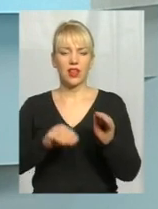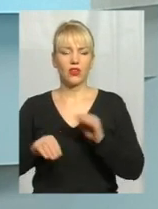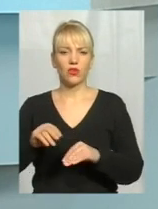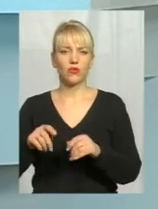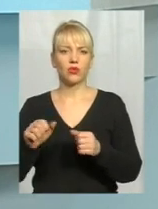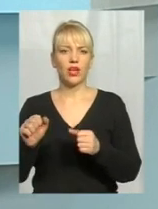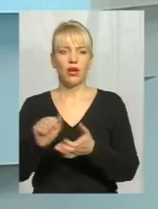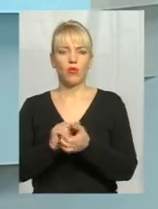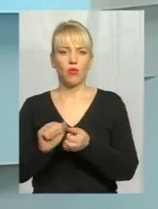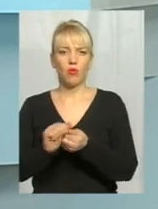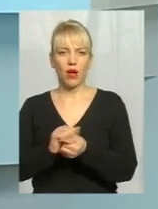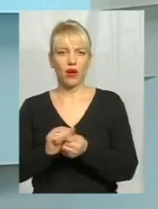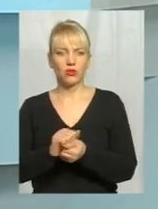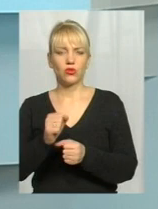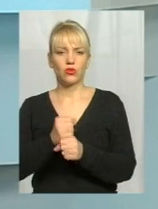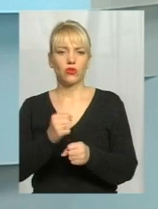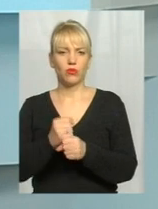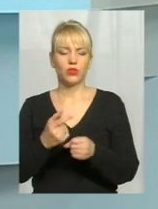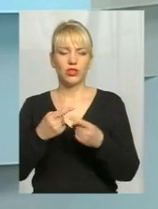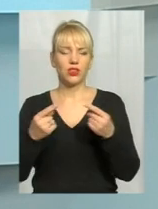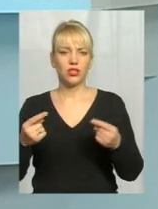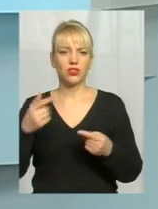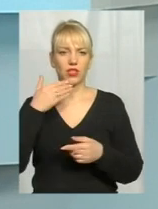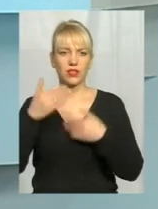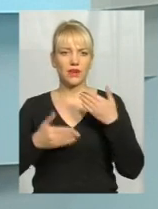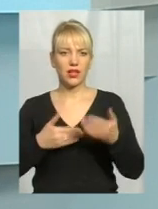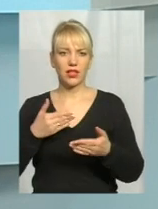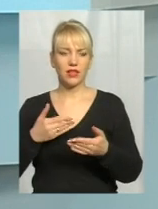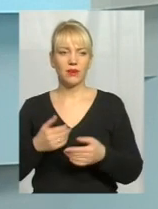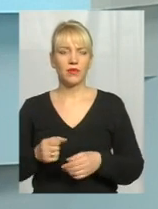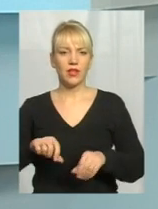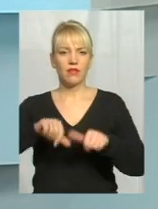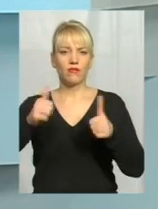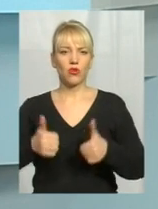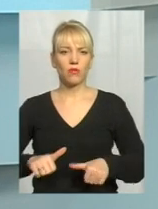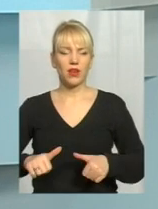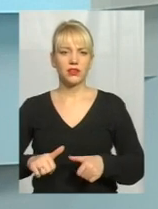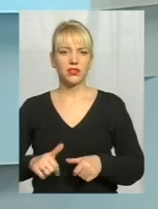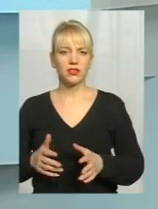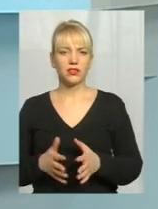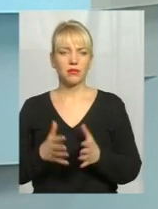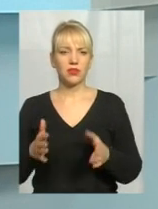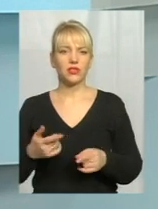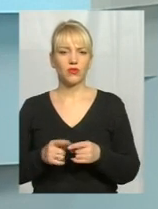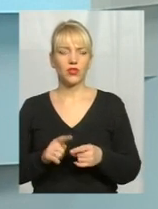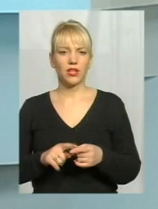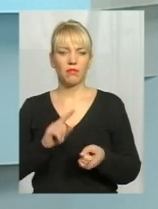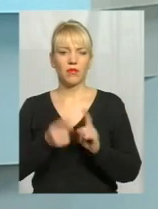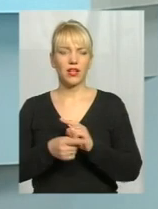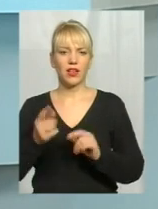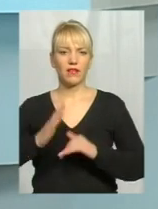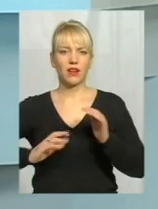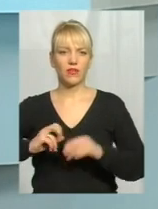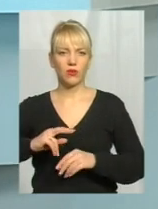бумажної роботи, іншої таких звернень. І в форматі, ну, здебільшого вони перекваліфіковуються.